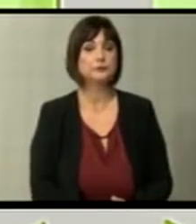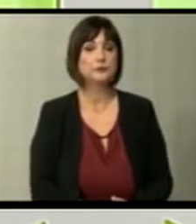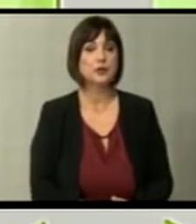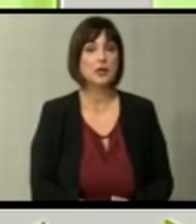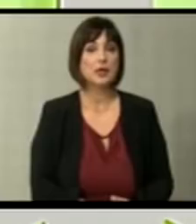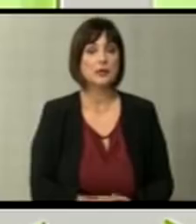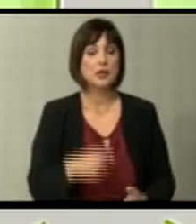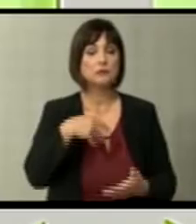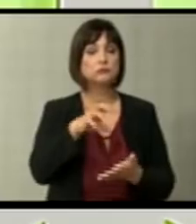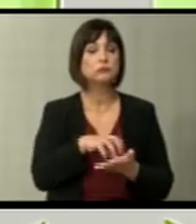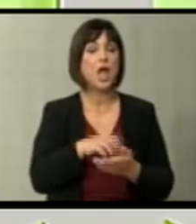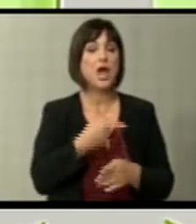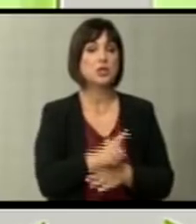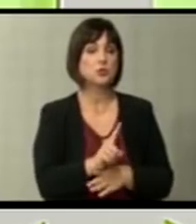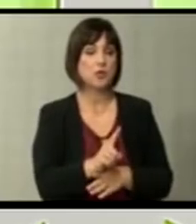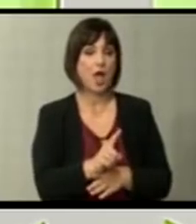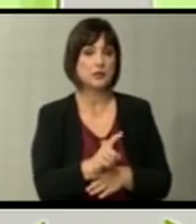на дело резултати